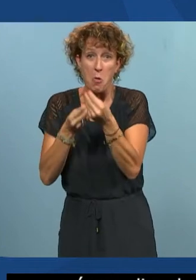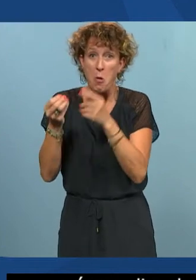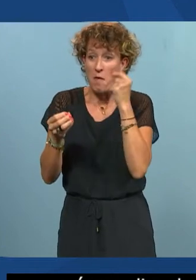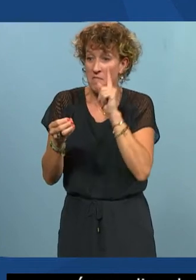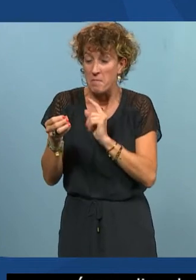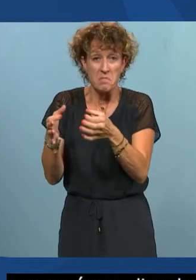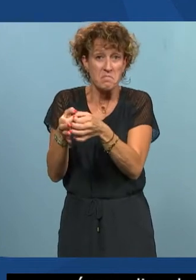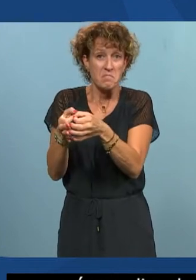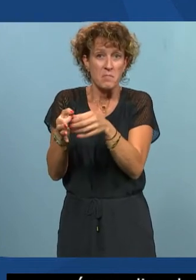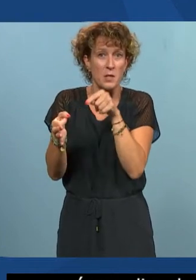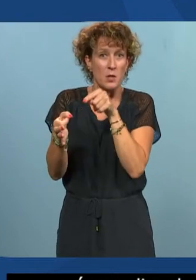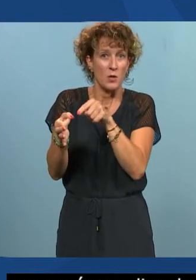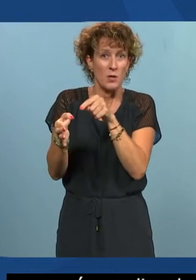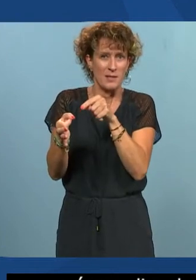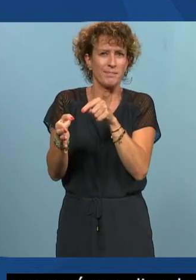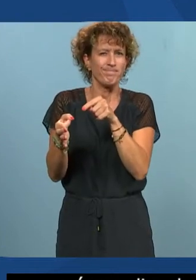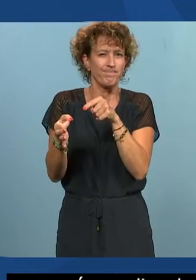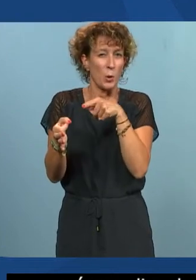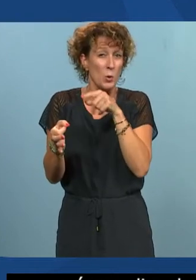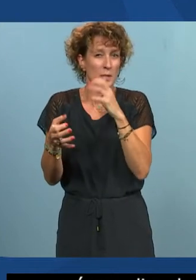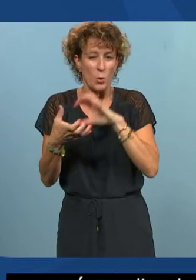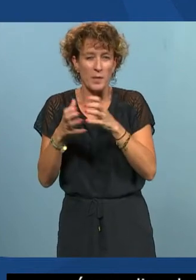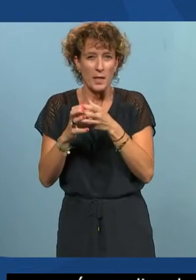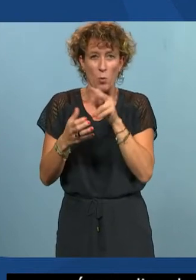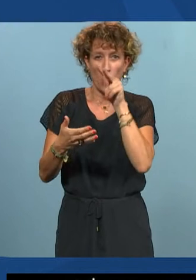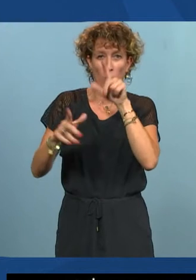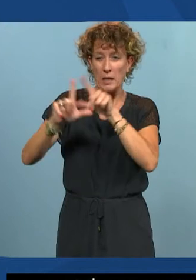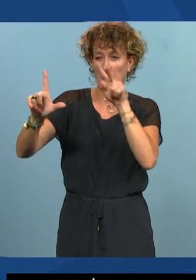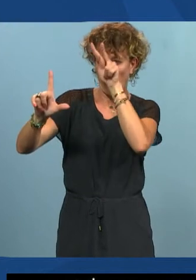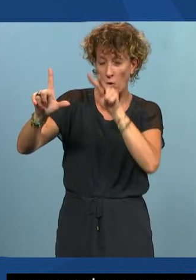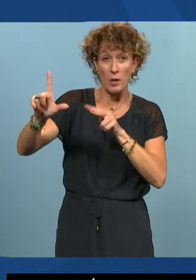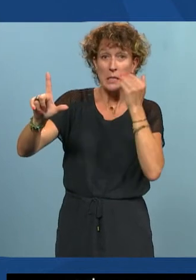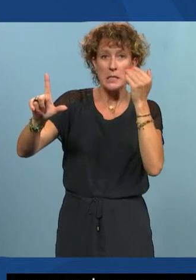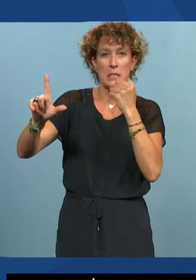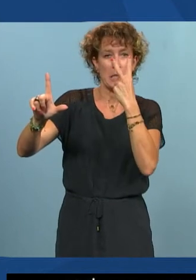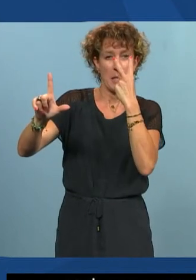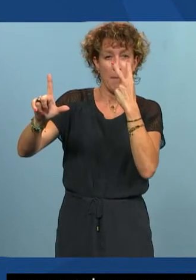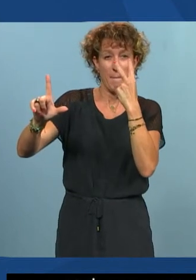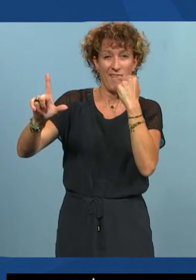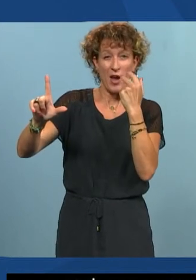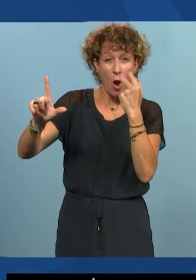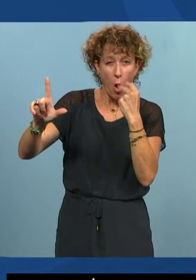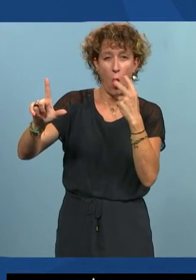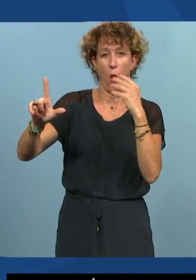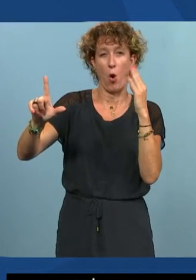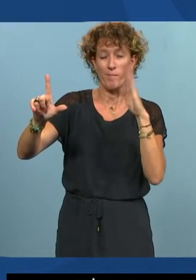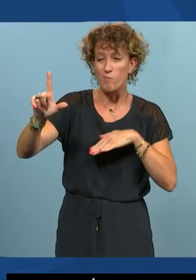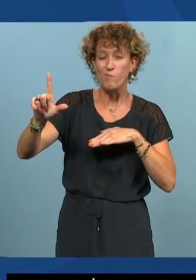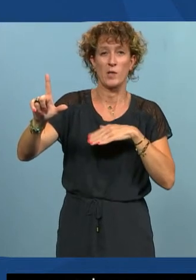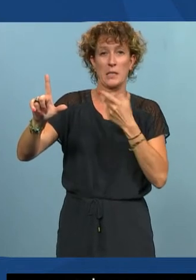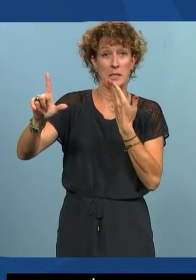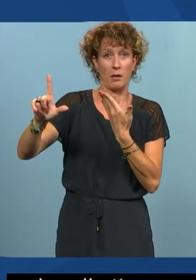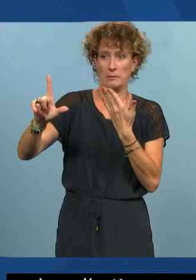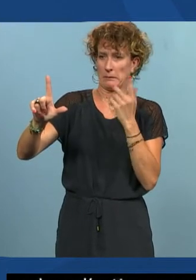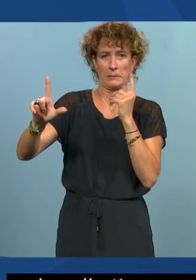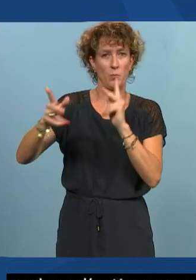ça va être potentiellement plus compliqué. Regarder un écran, si on est malvoyant ou non-voyant, évidemment, ça va être une action qui sera peut-être